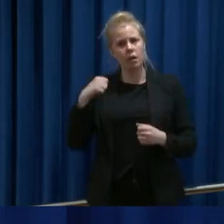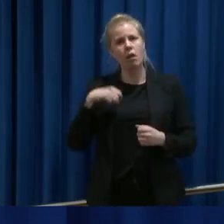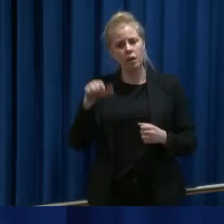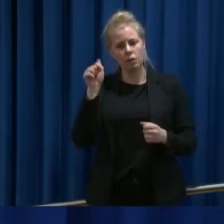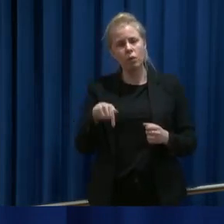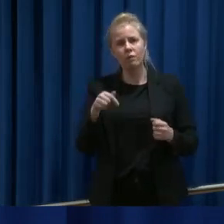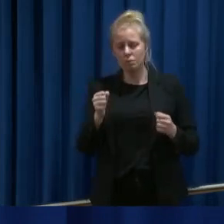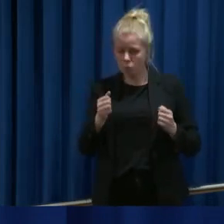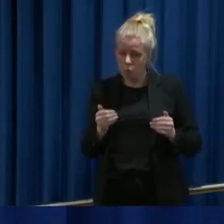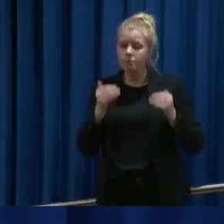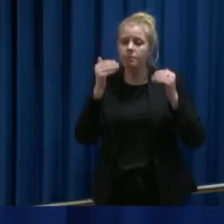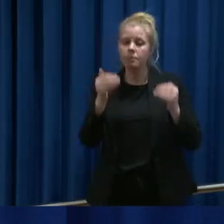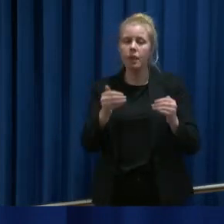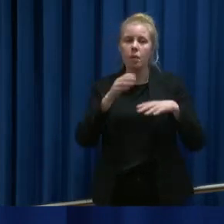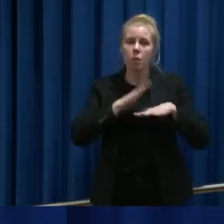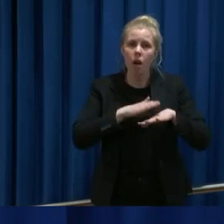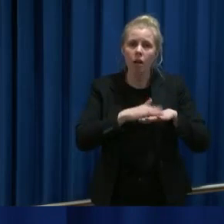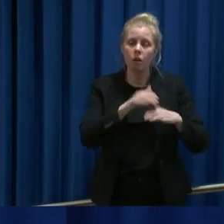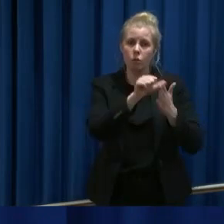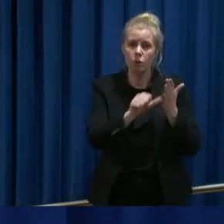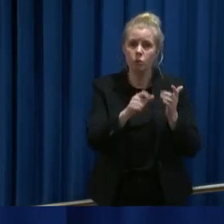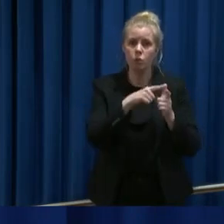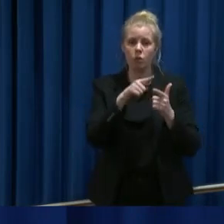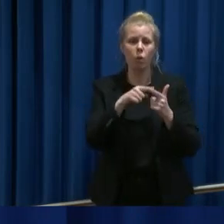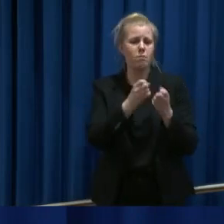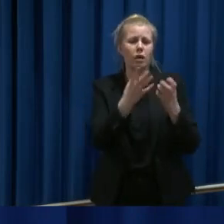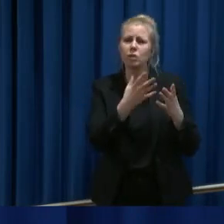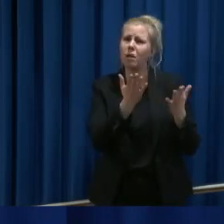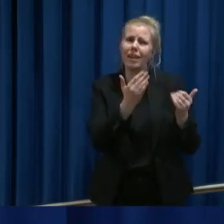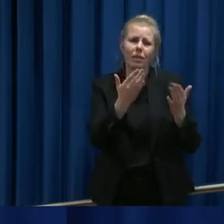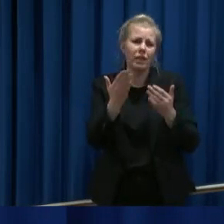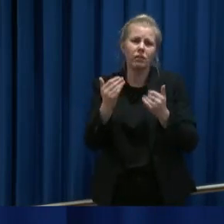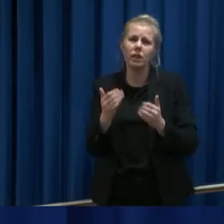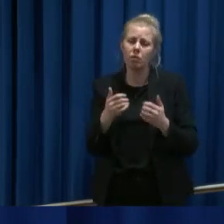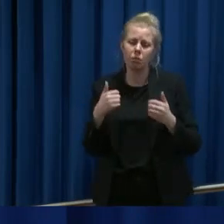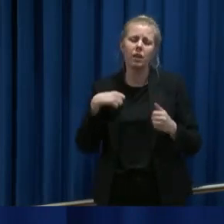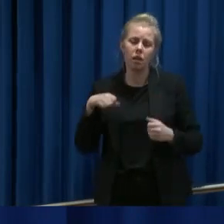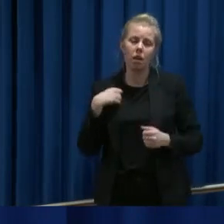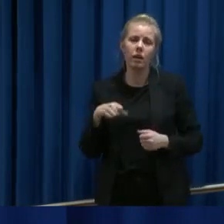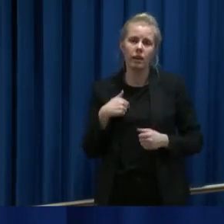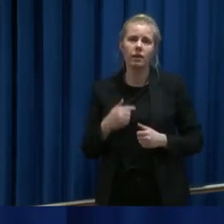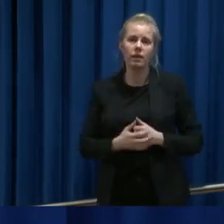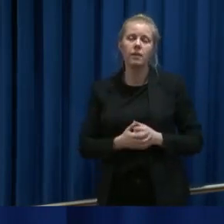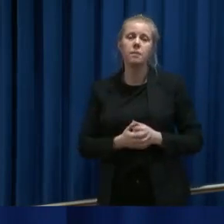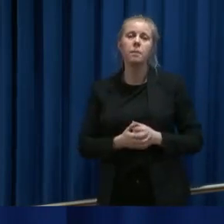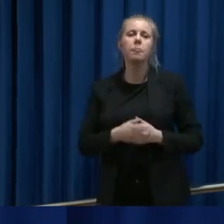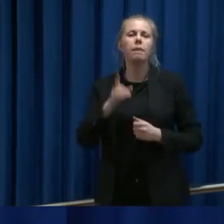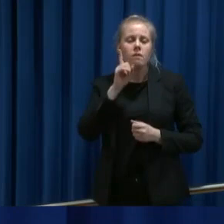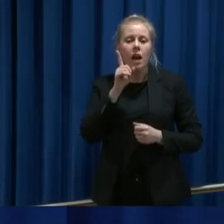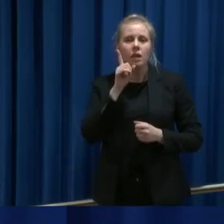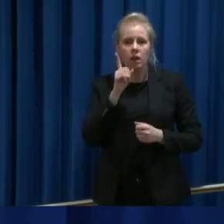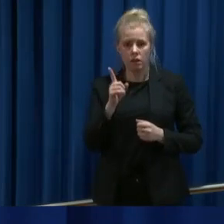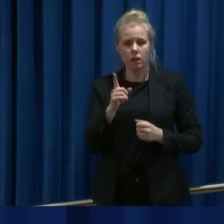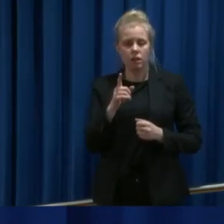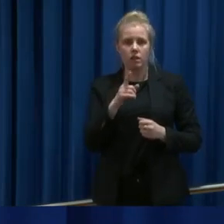nå å utsette planlagt operasjoner som mange har ventet på. Hver dag tar nå de som jobber i